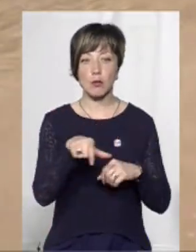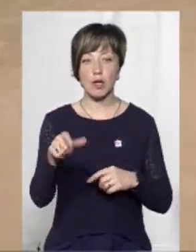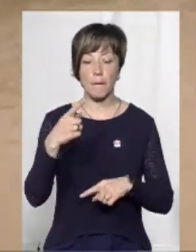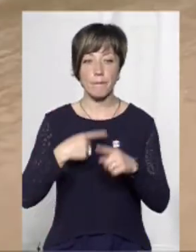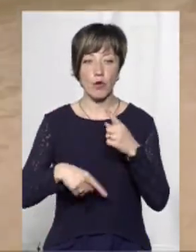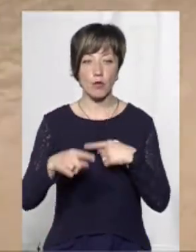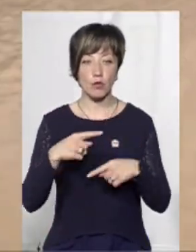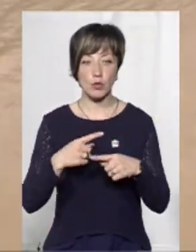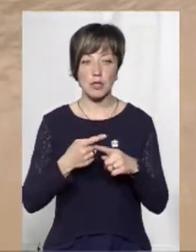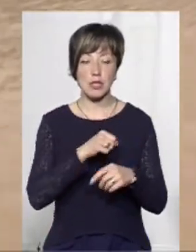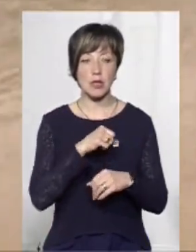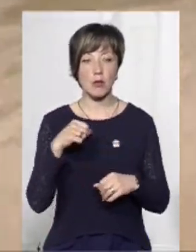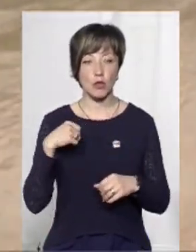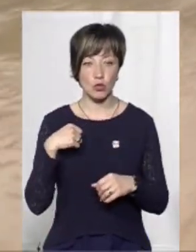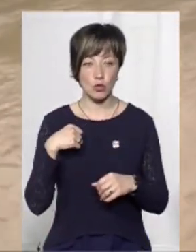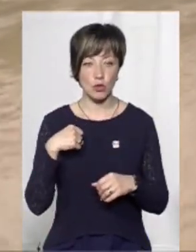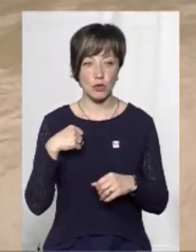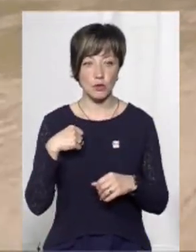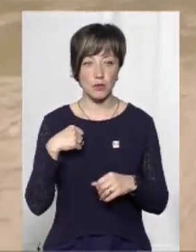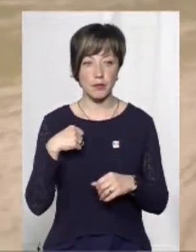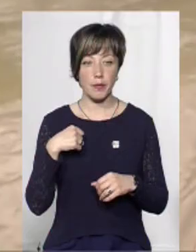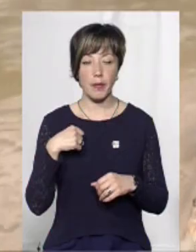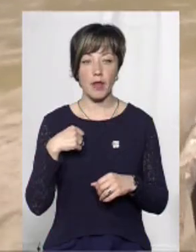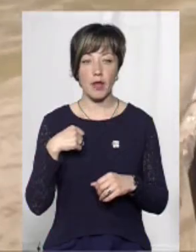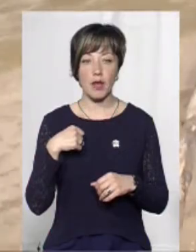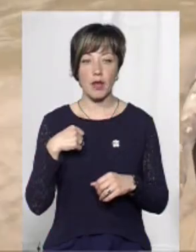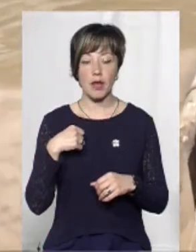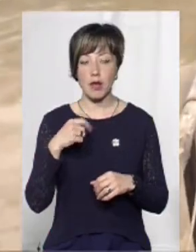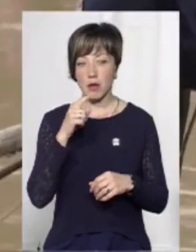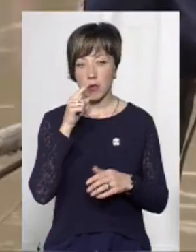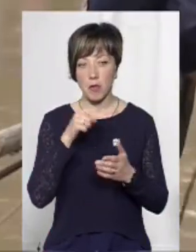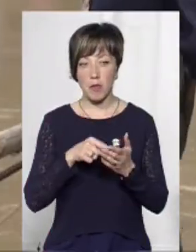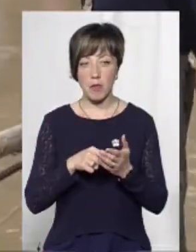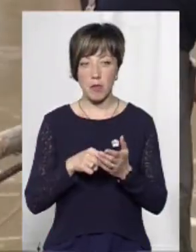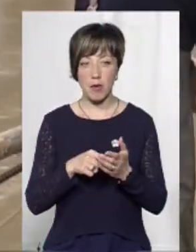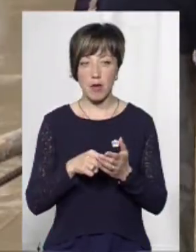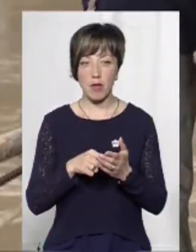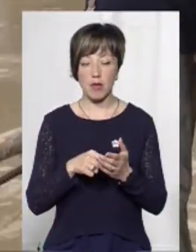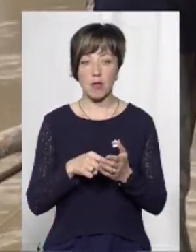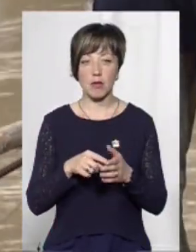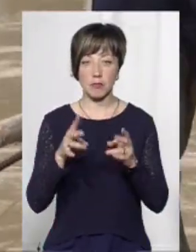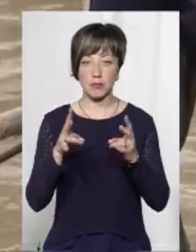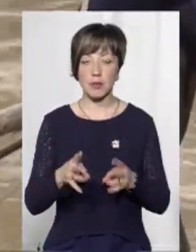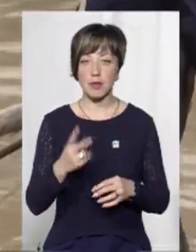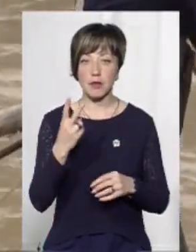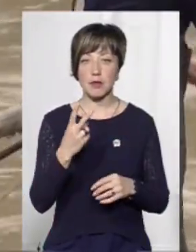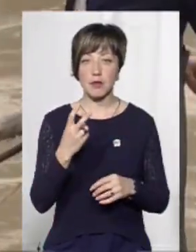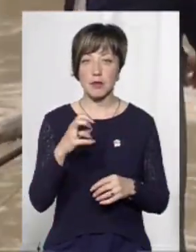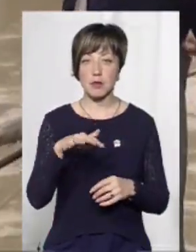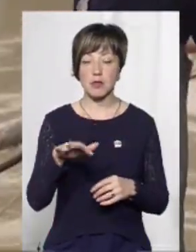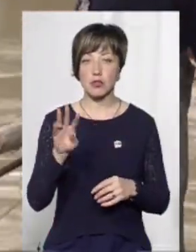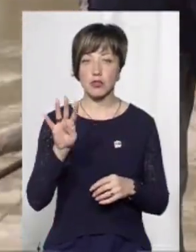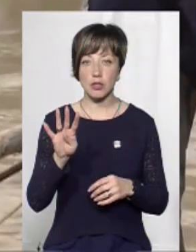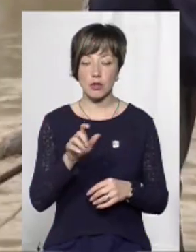повернутися назад з самотужки. У пасті опинилося 254 особи. 201 дитина,